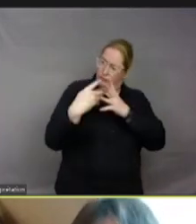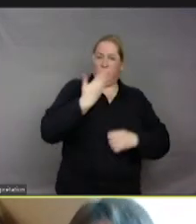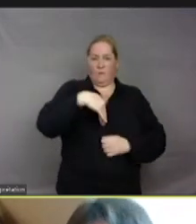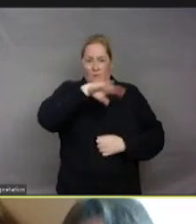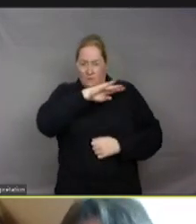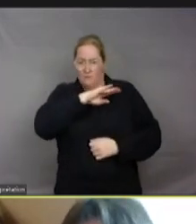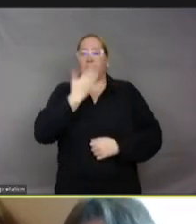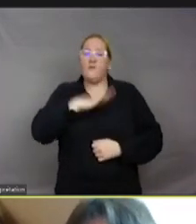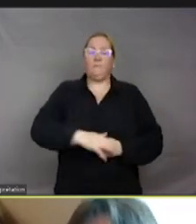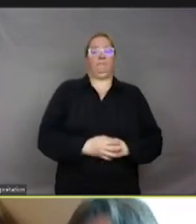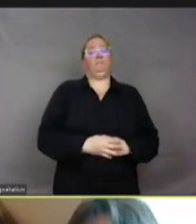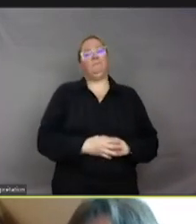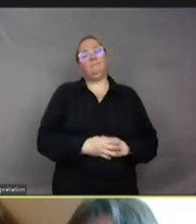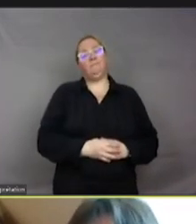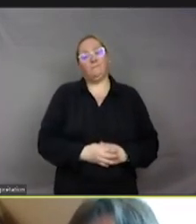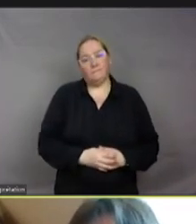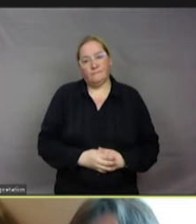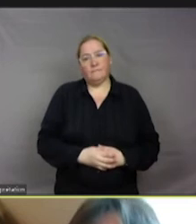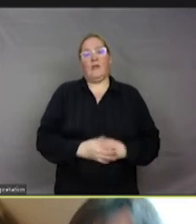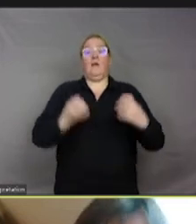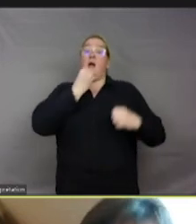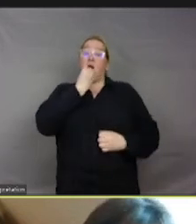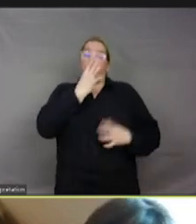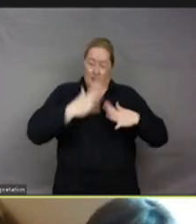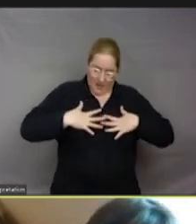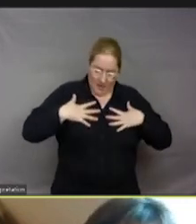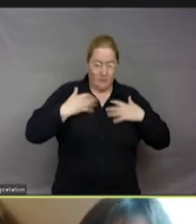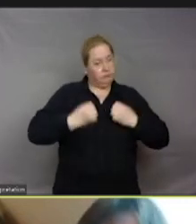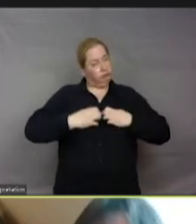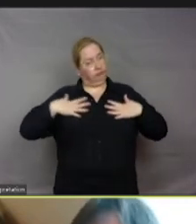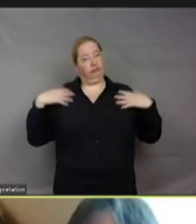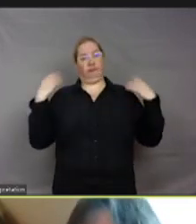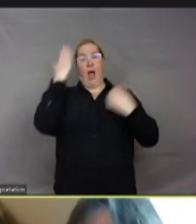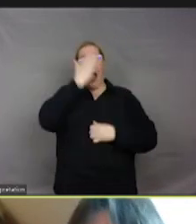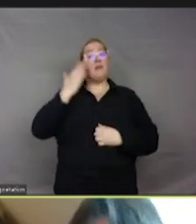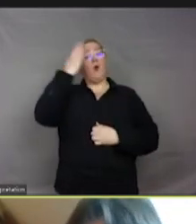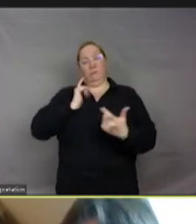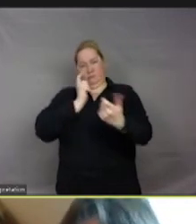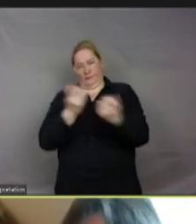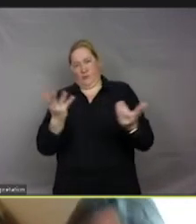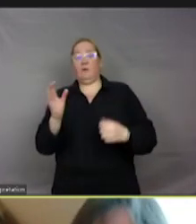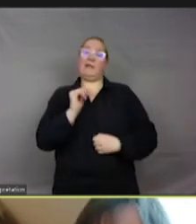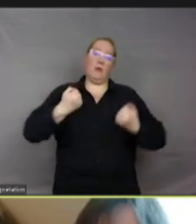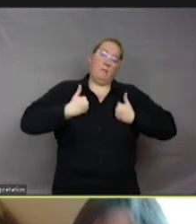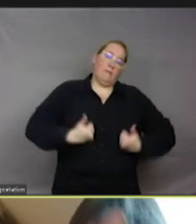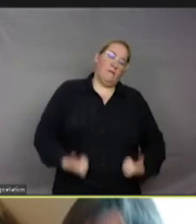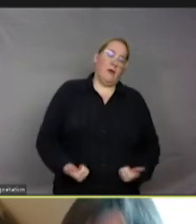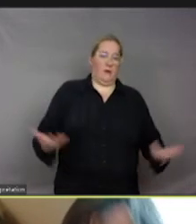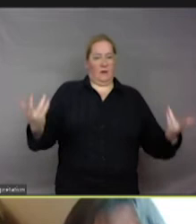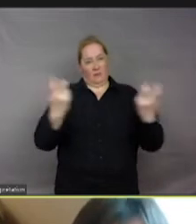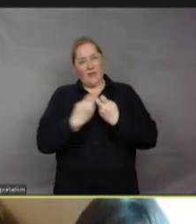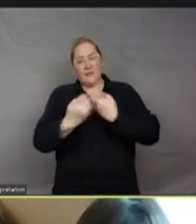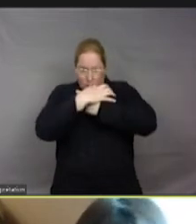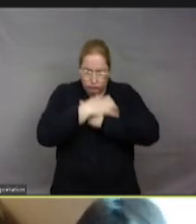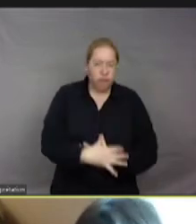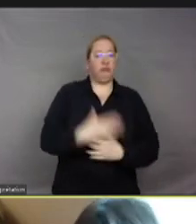Les chars d'application du bien-être animal, c'est bien sûr pour les mammifères, parce qu'ils sont très proches de nous, pour les vertébrés